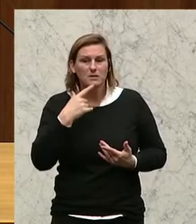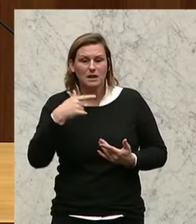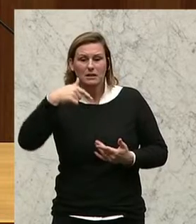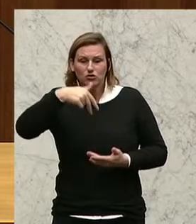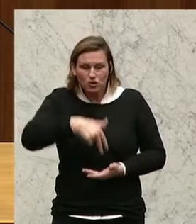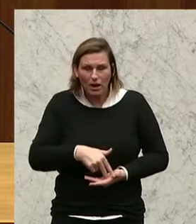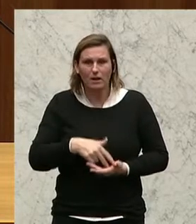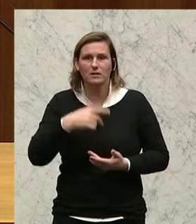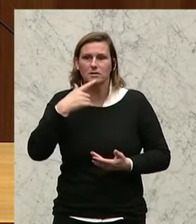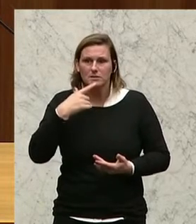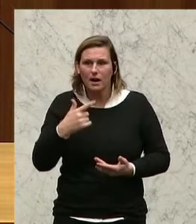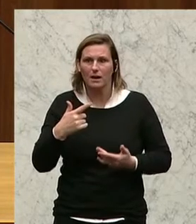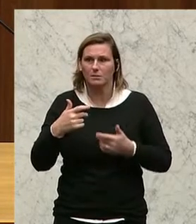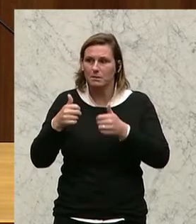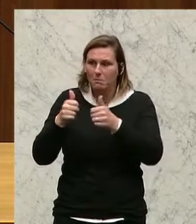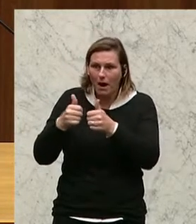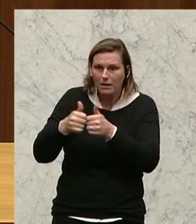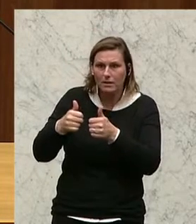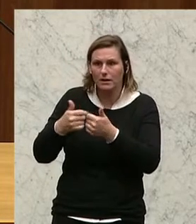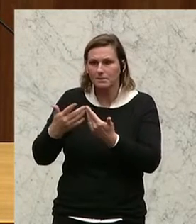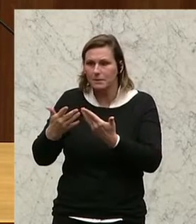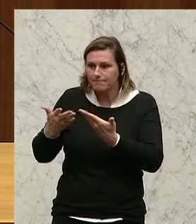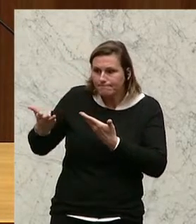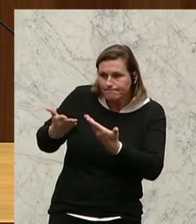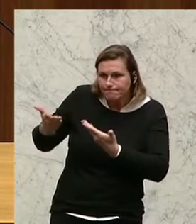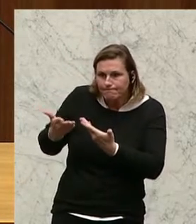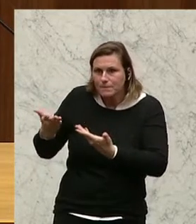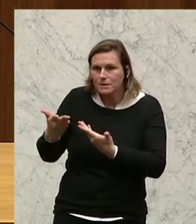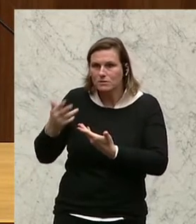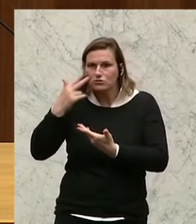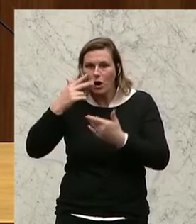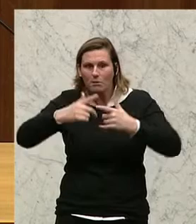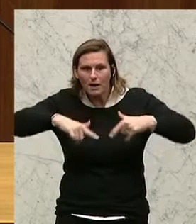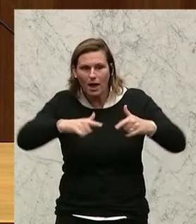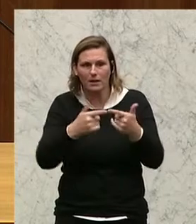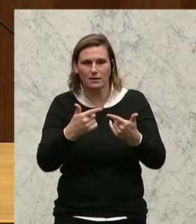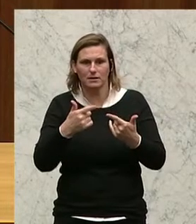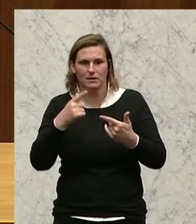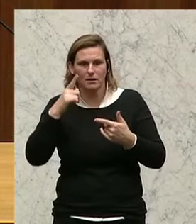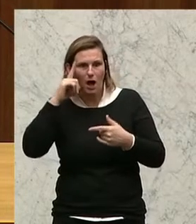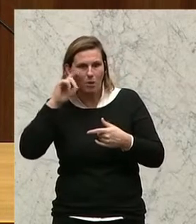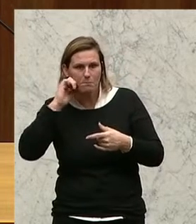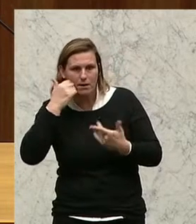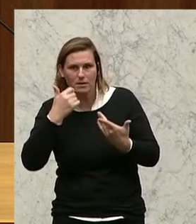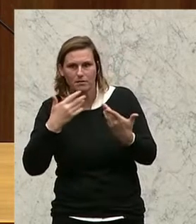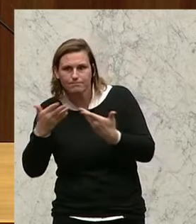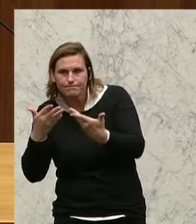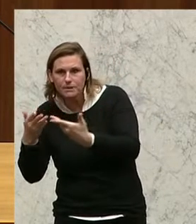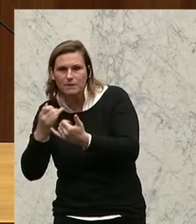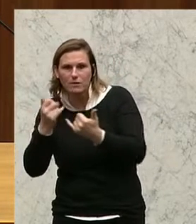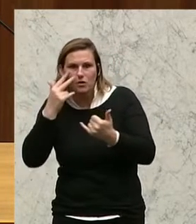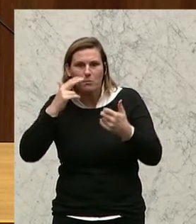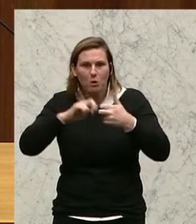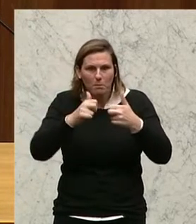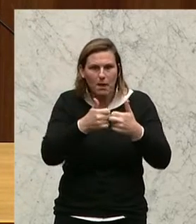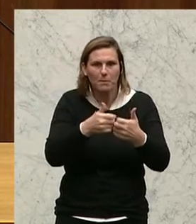Sie hergehen, dass Sie sich mit dem Koalitionspartner zusammensetzen, dass Sie verhandeln, dass Sie mit den Ländern, mit den Landeshauptleuten verhandeln, dass Sie den Problemen